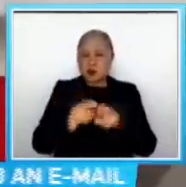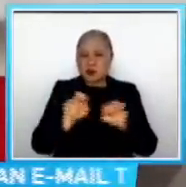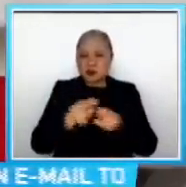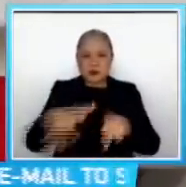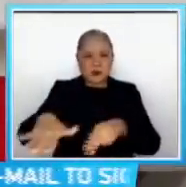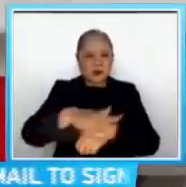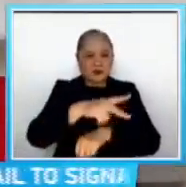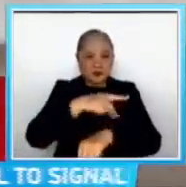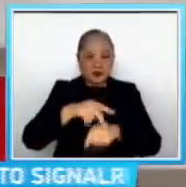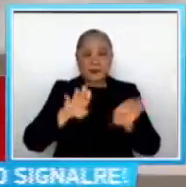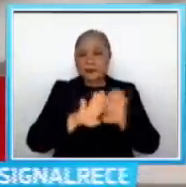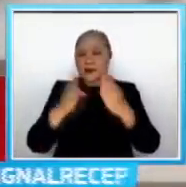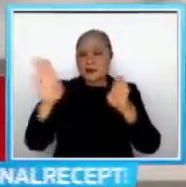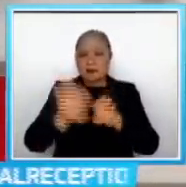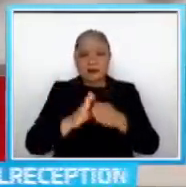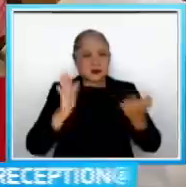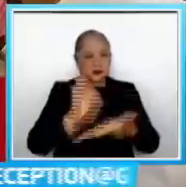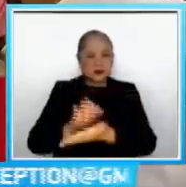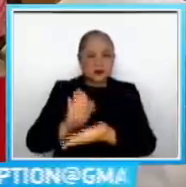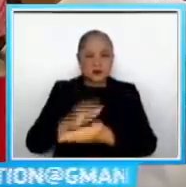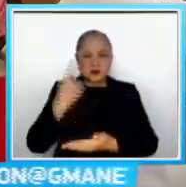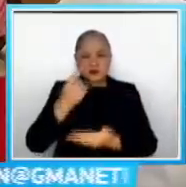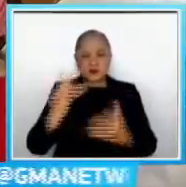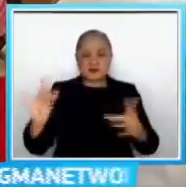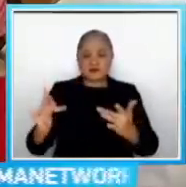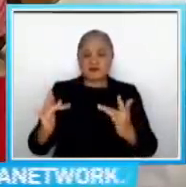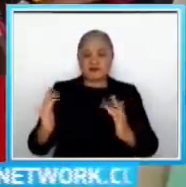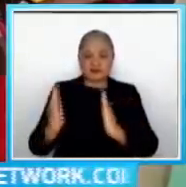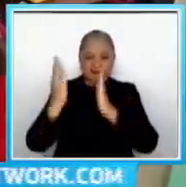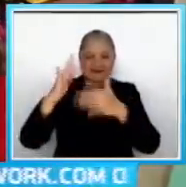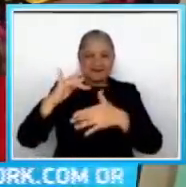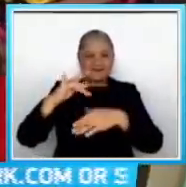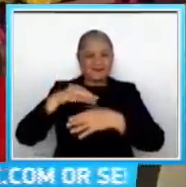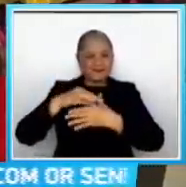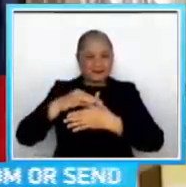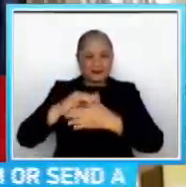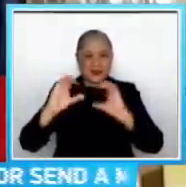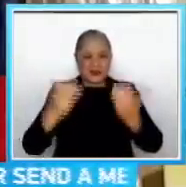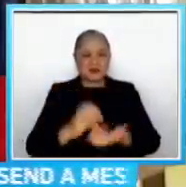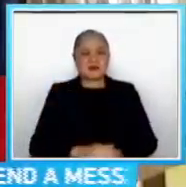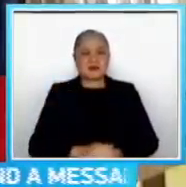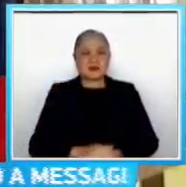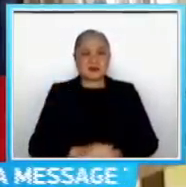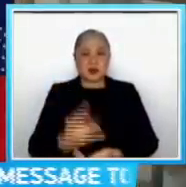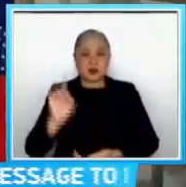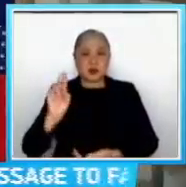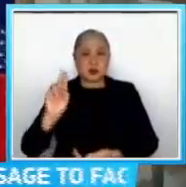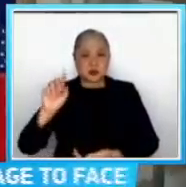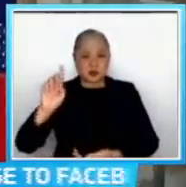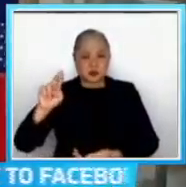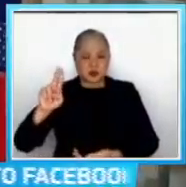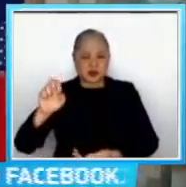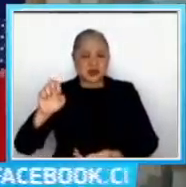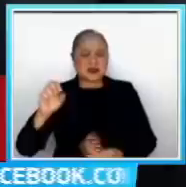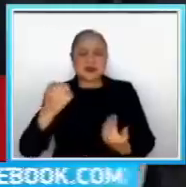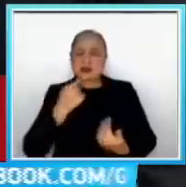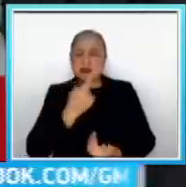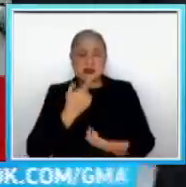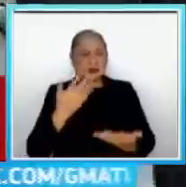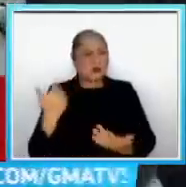na ang mga eskwelahan para sa face-to-face classes Ayon kay Duque, iniiwasan lang ang pagkakaroon ulit ng malawakang lockdown